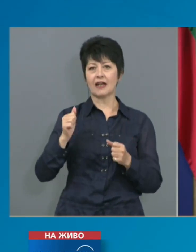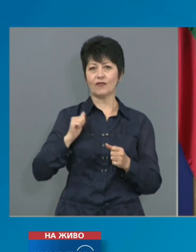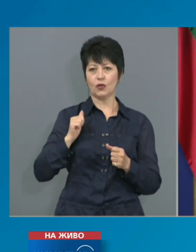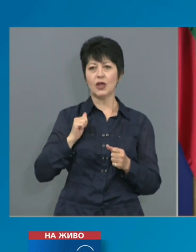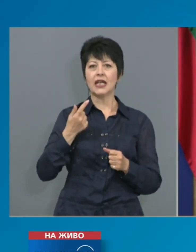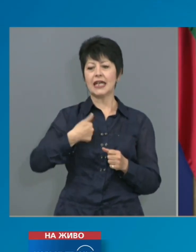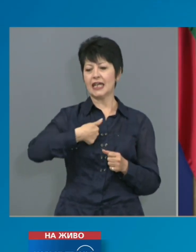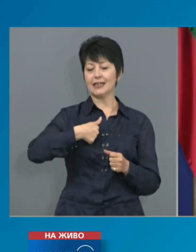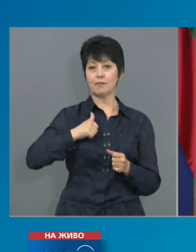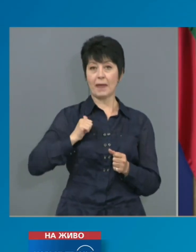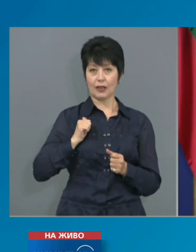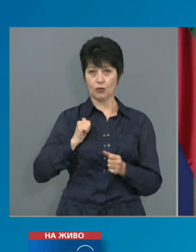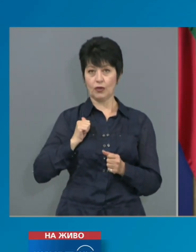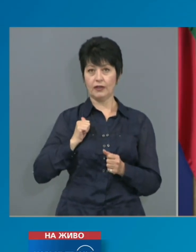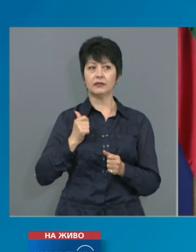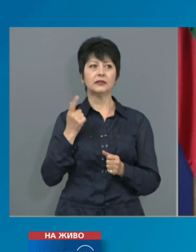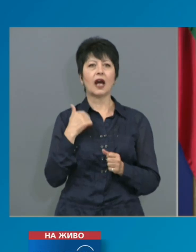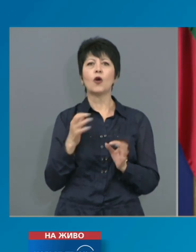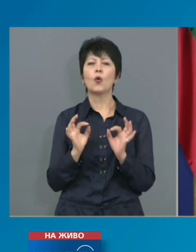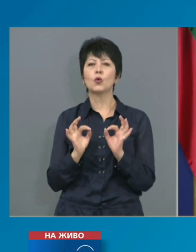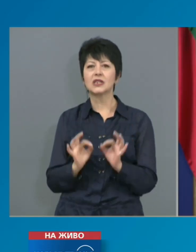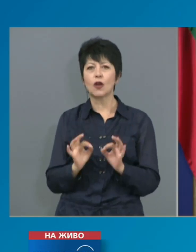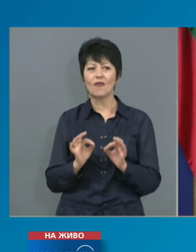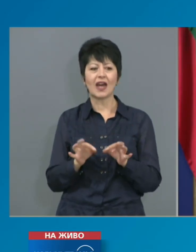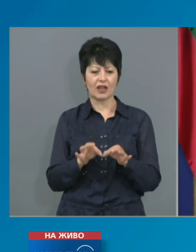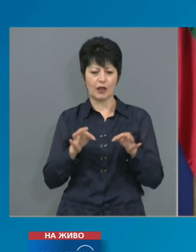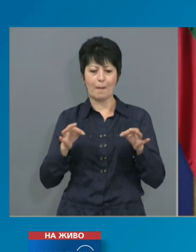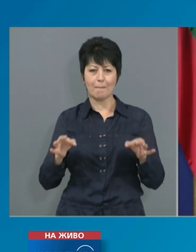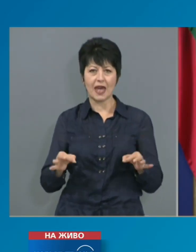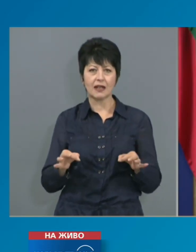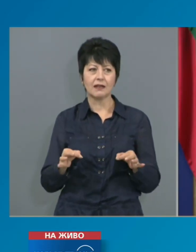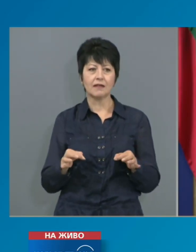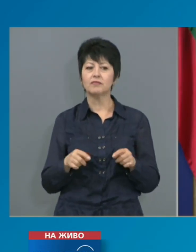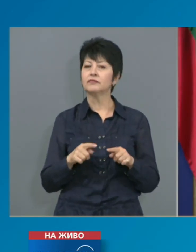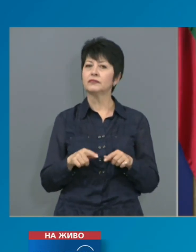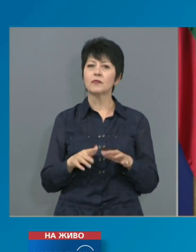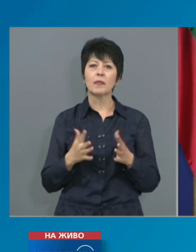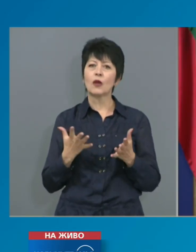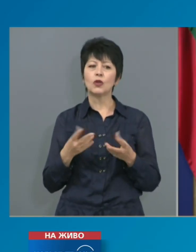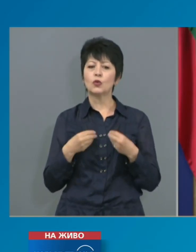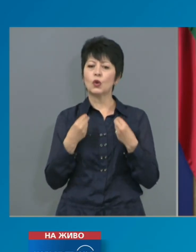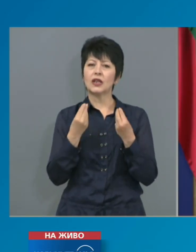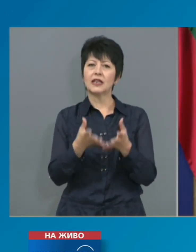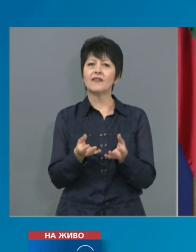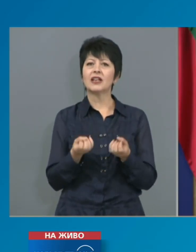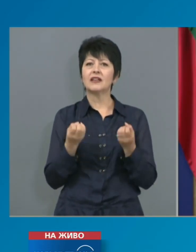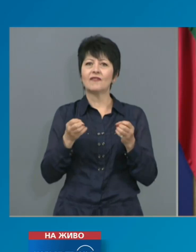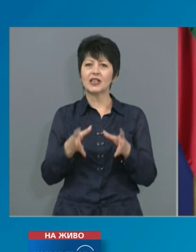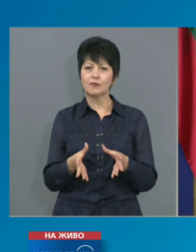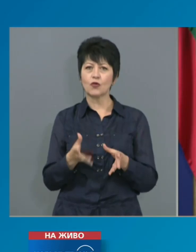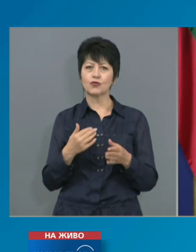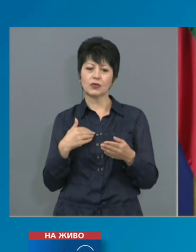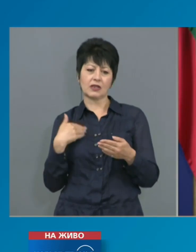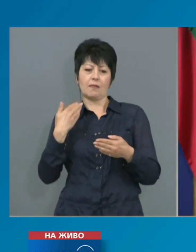инспектор да установяват мерки, които да дават възможност за преодоляване на